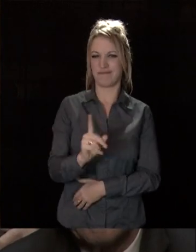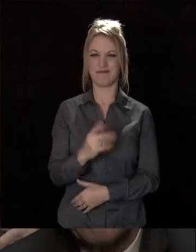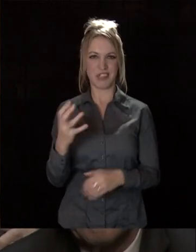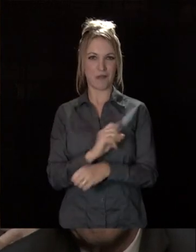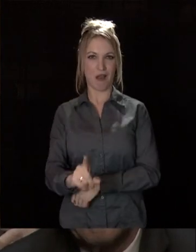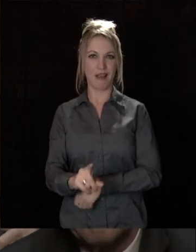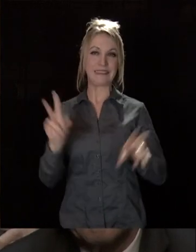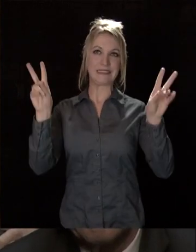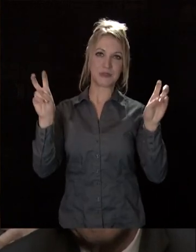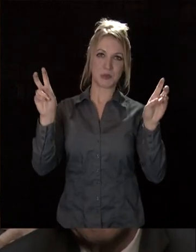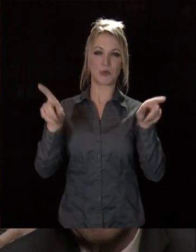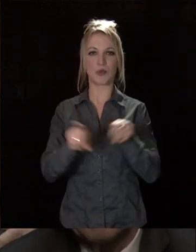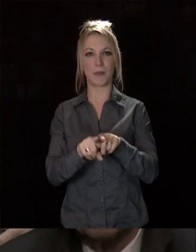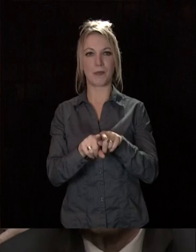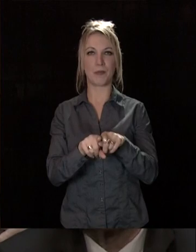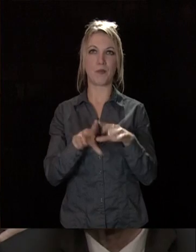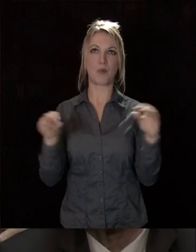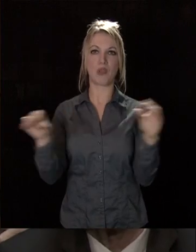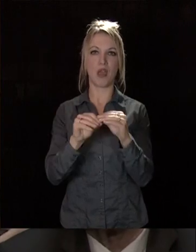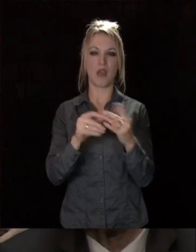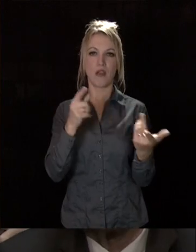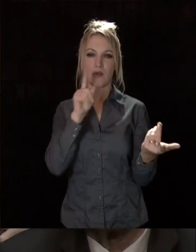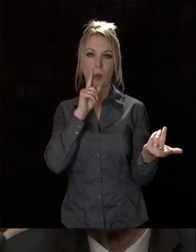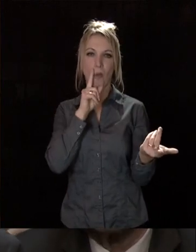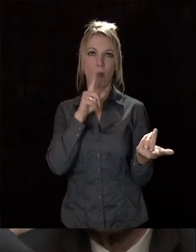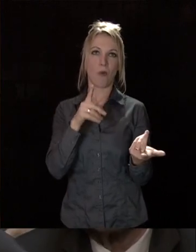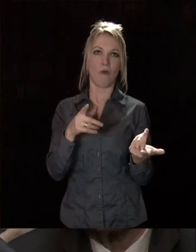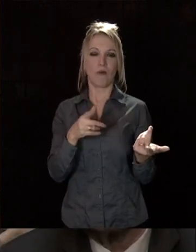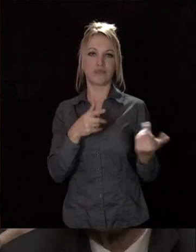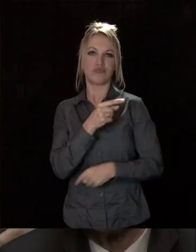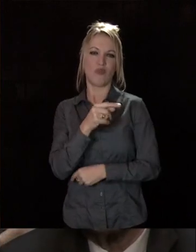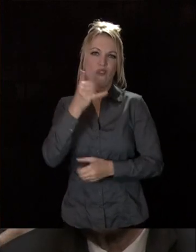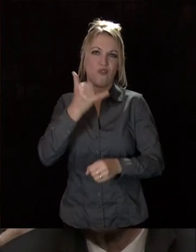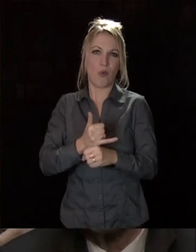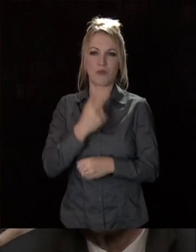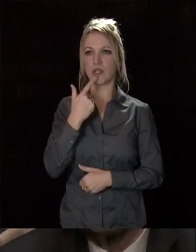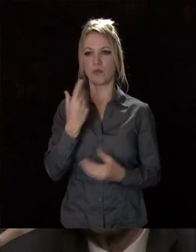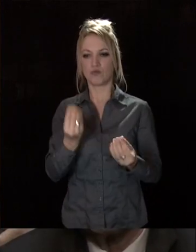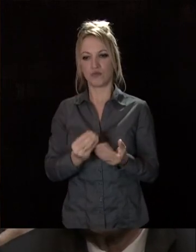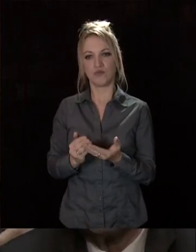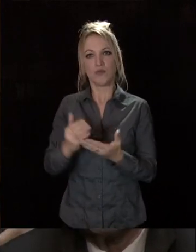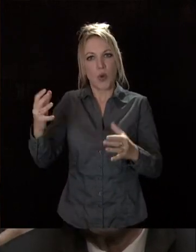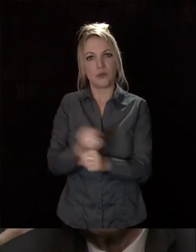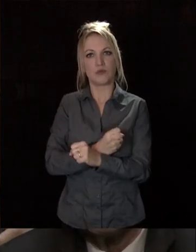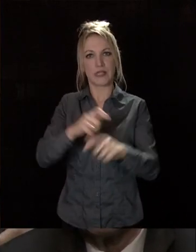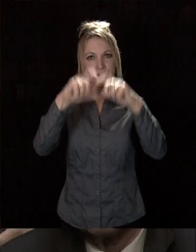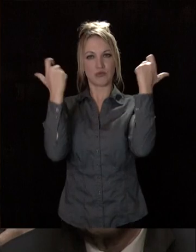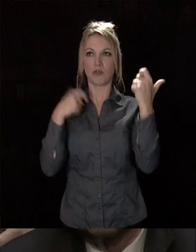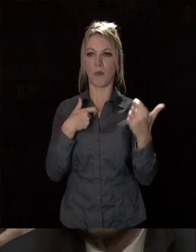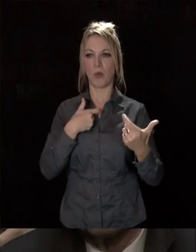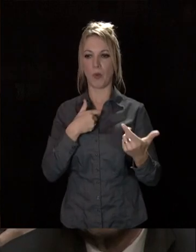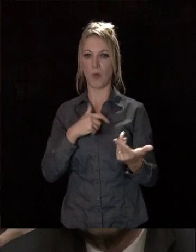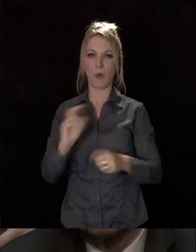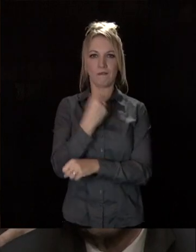excusez-moi de l'expression, elle est peu populaire, mégotées, sur le fait que nous aurions obtenu ce statut à l'arraché.